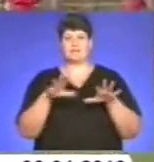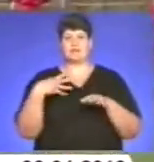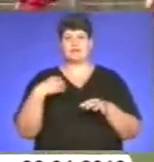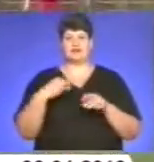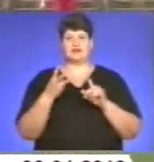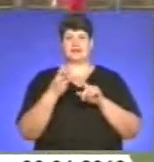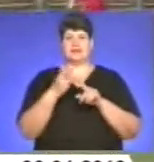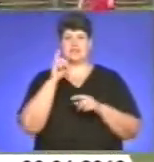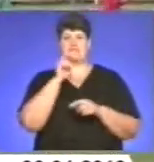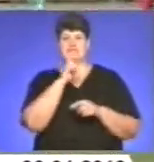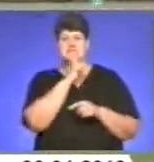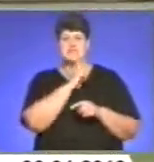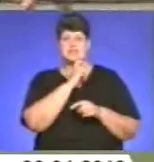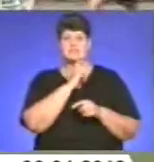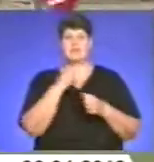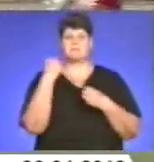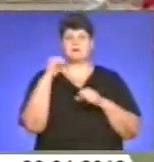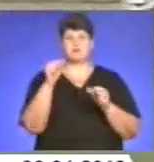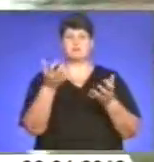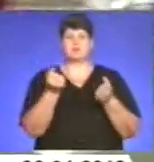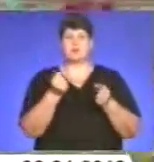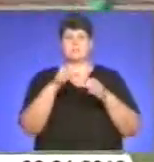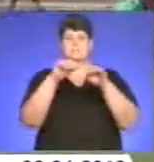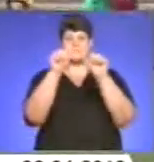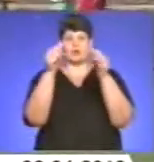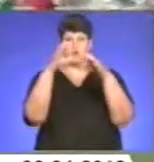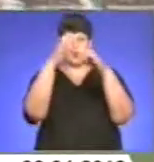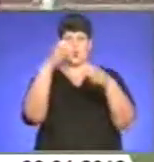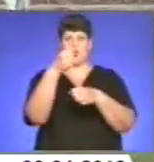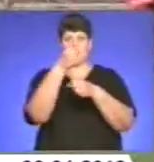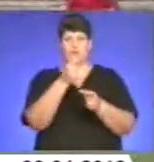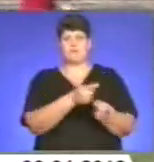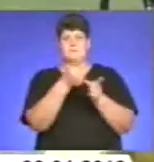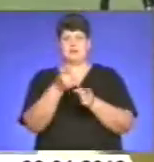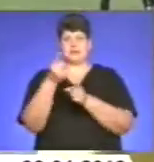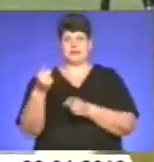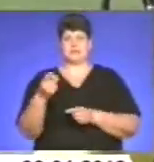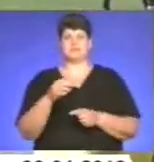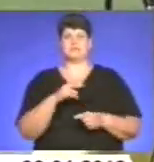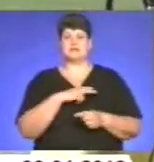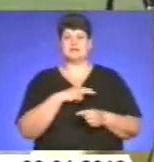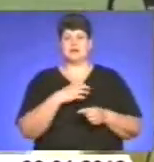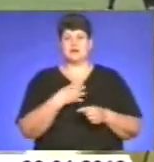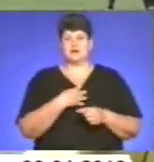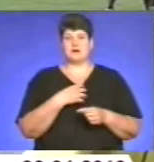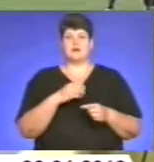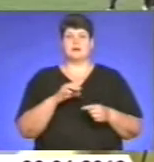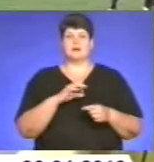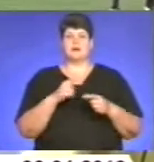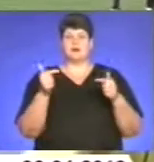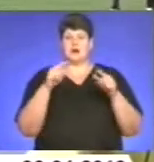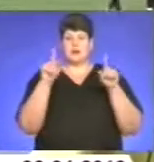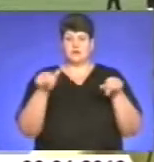– команда із Вінниці. Переможці отримали перехідний кубок, призери, грамоти та медалі. Я вже тренуюся в школі другий рік.